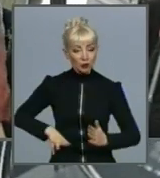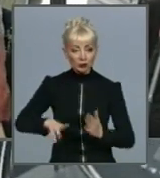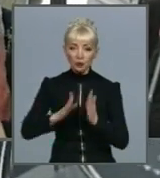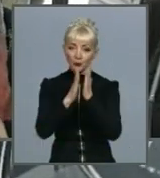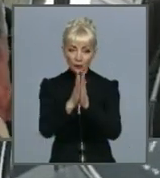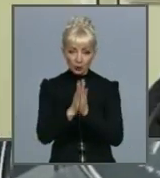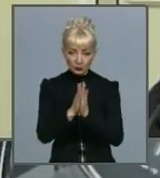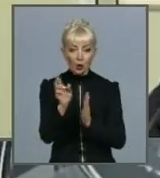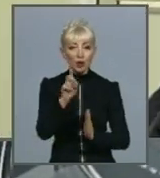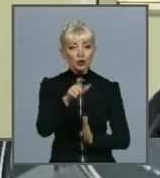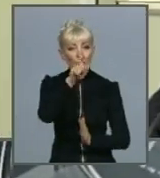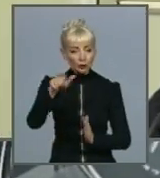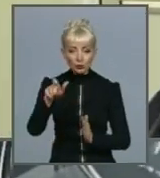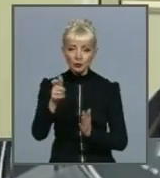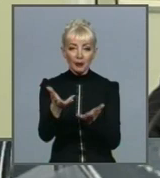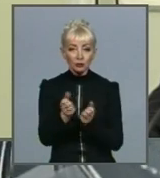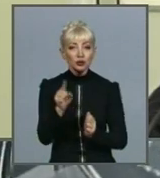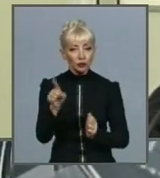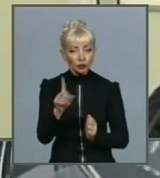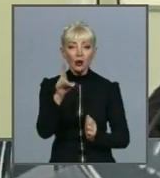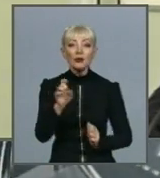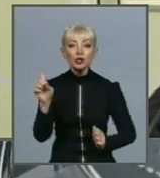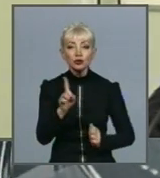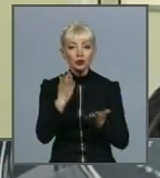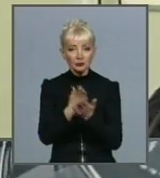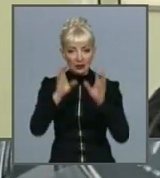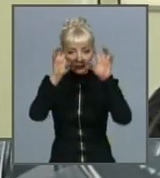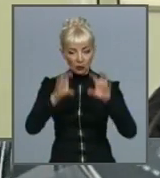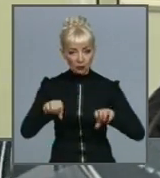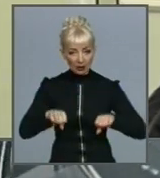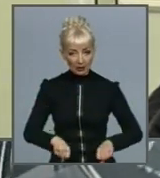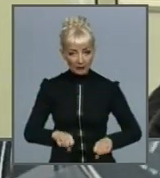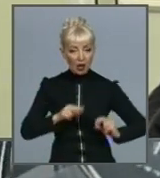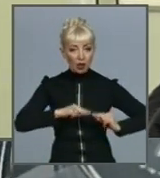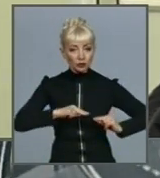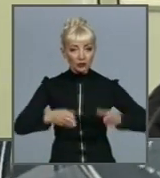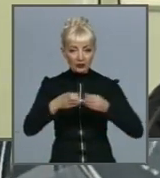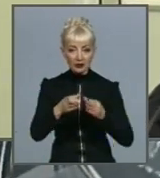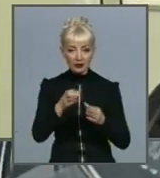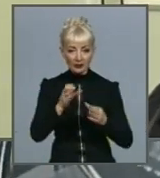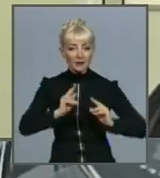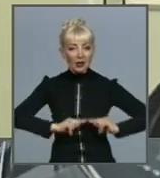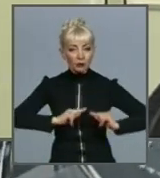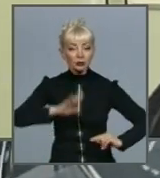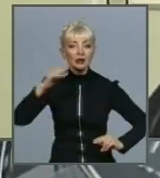законне право. Трудовий колектив працює в Харківі, трудовий колектив виповнює свої